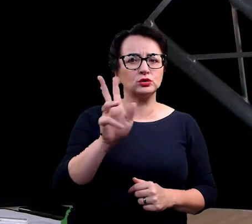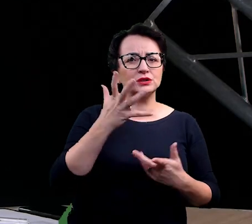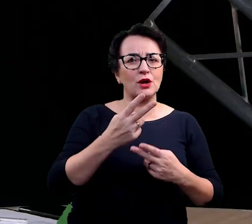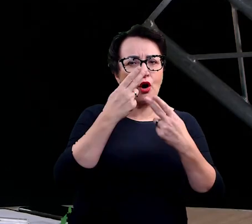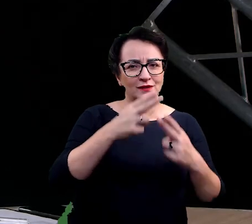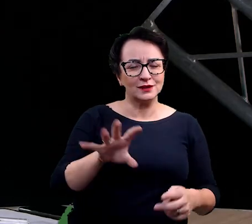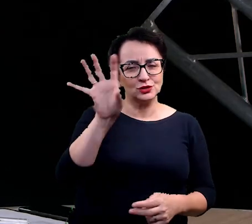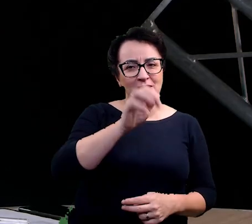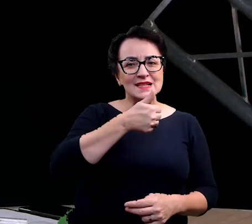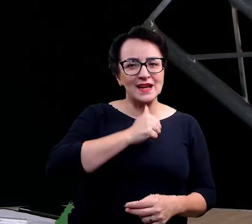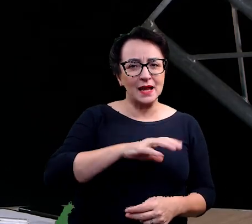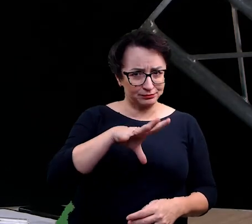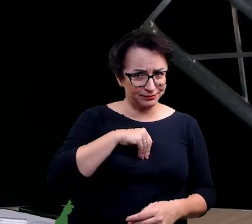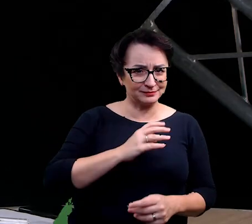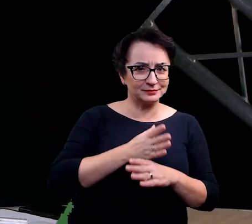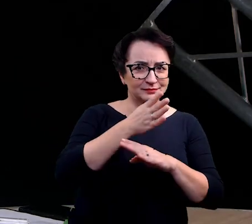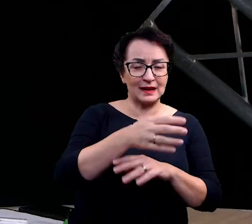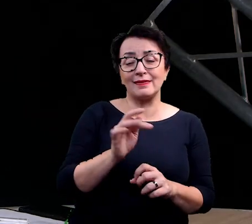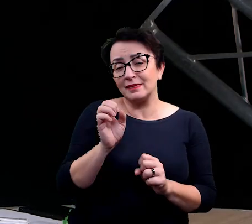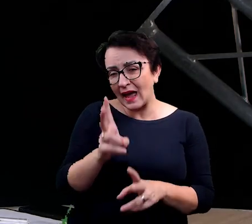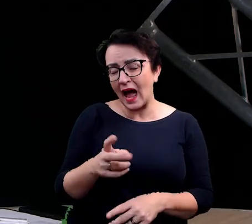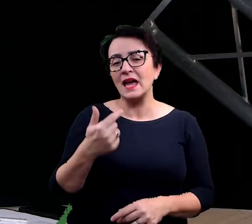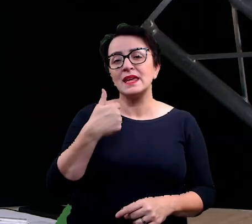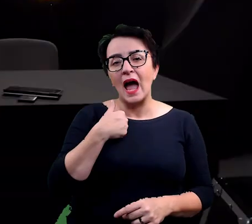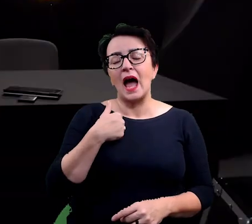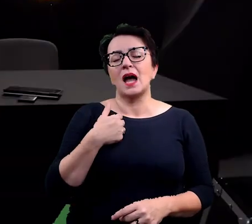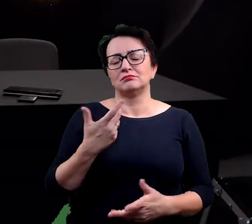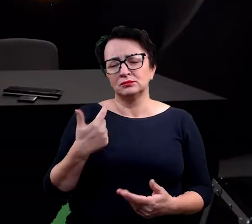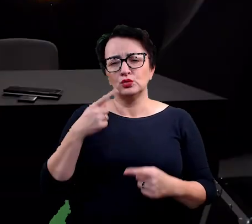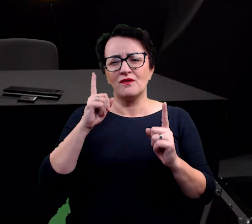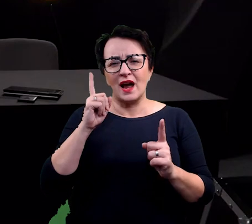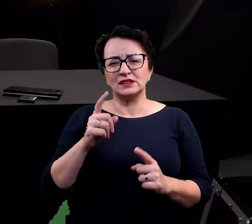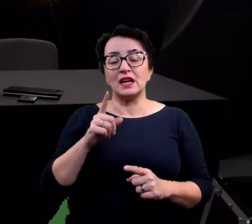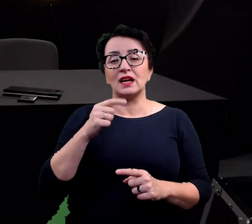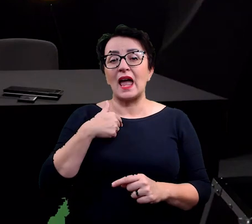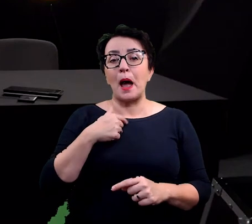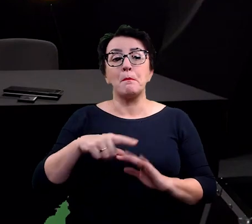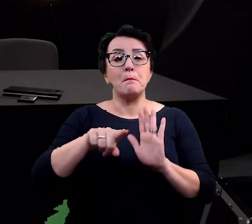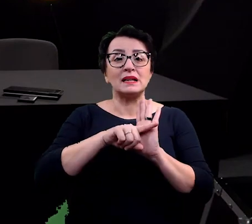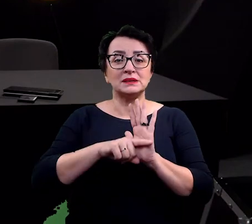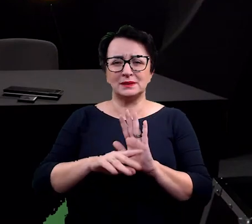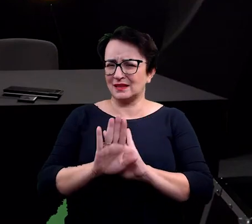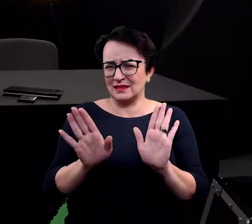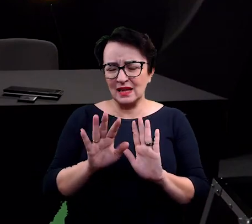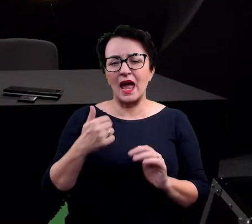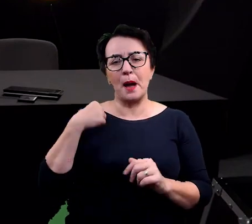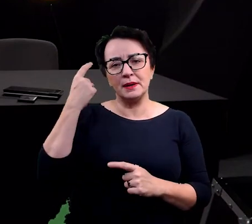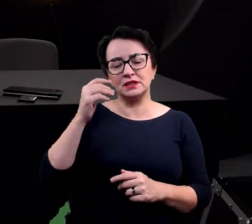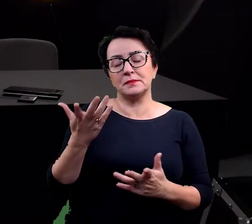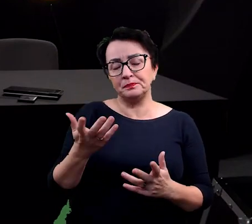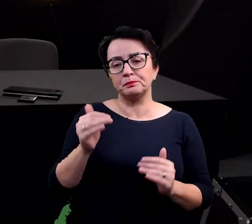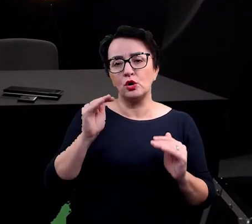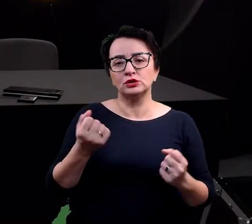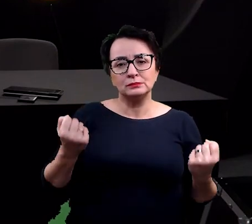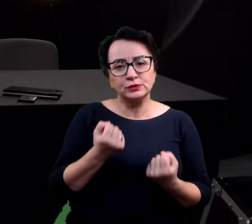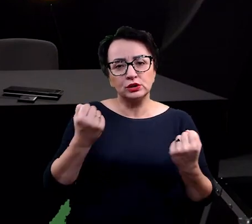będą w stanie... Myślę, że w dłuższym czasie, bo uważam, że mimo wszystko nie jestem aż takim pesymistą, że skończy się taką